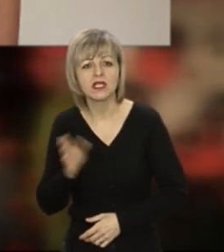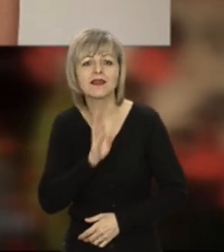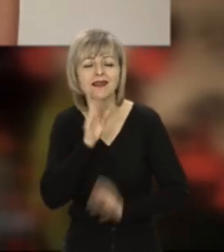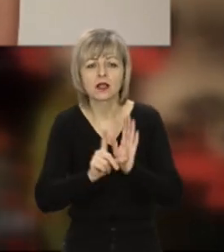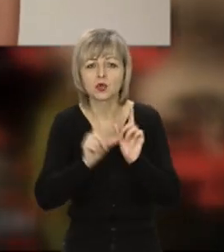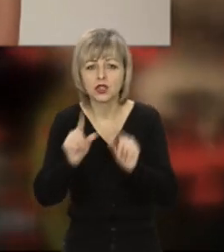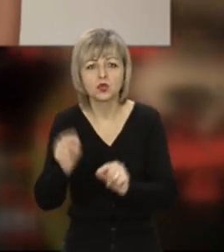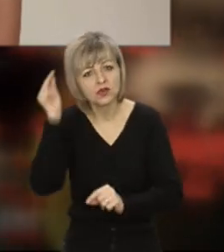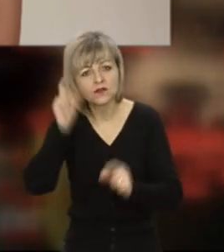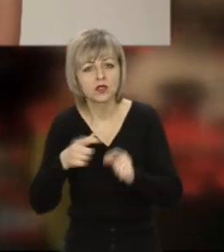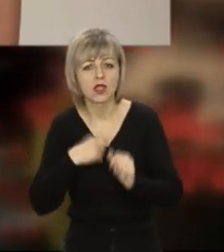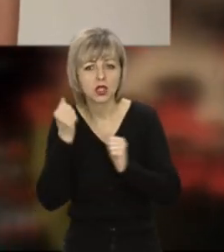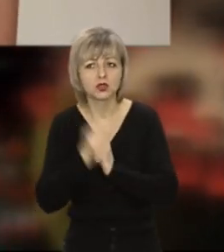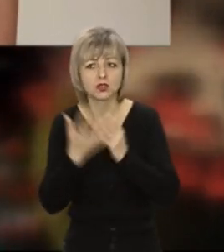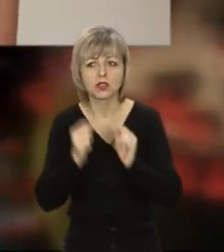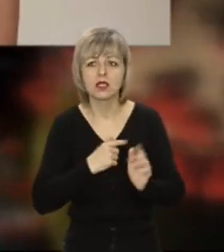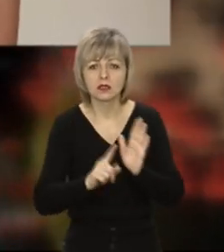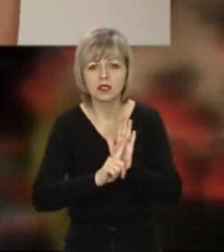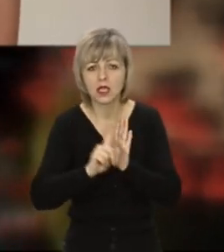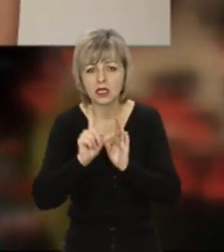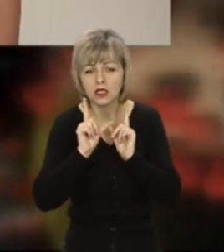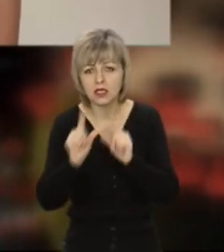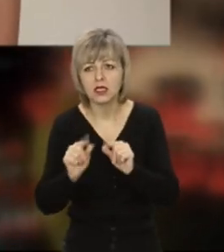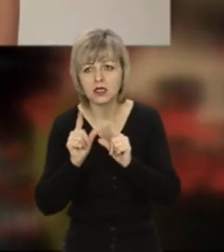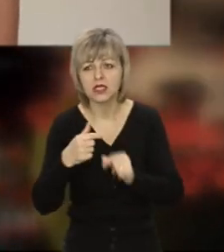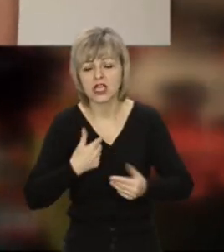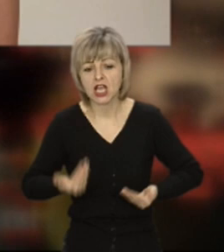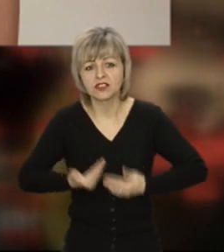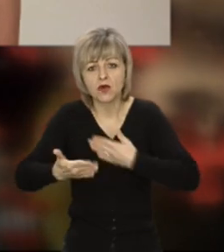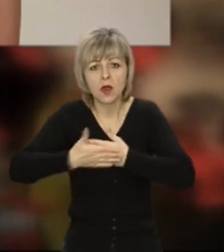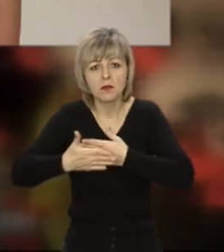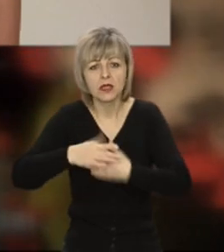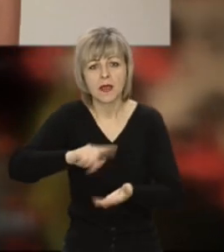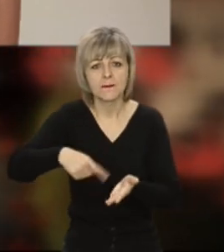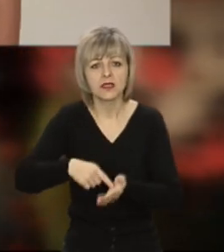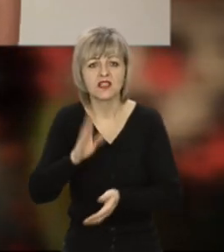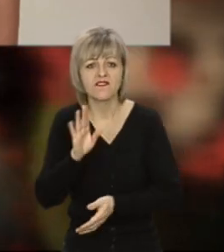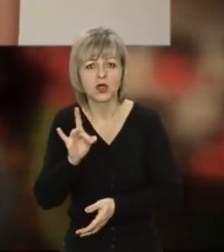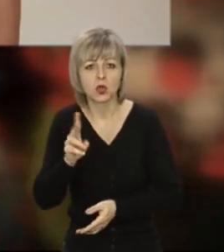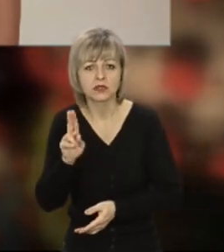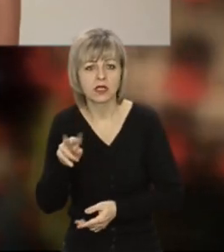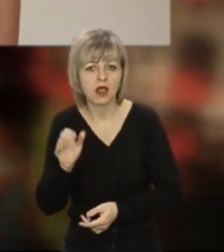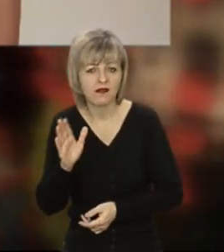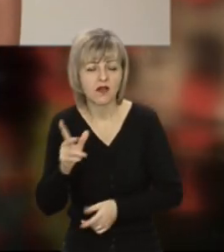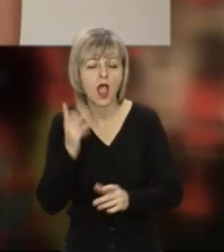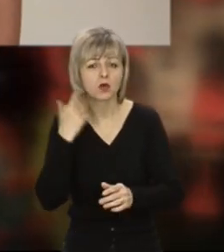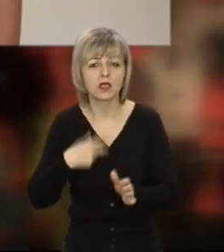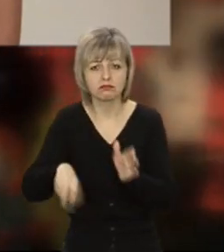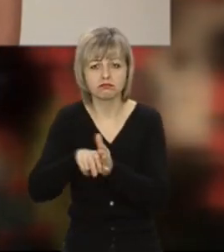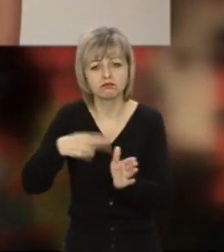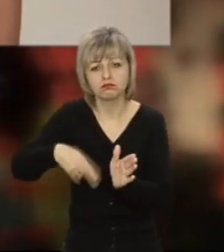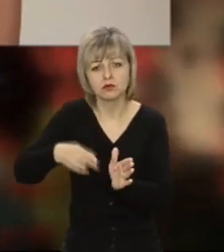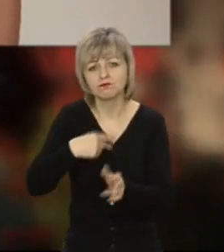їздять до школи, оскільки я щодавно добираюся, я проживаю перед місцем Вроцова і щодавно добираюся на роботу поїздом.